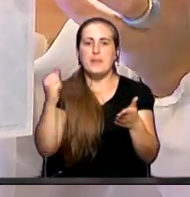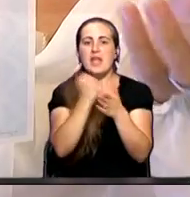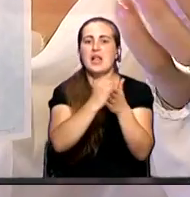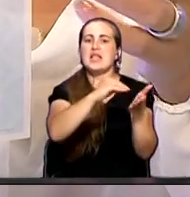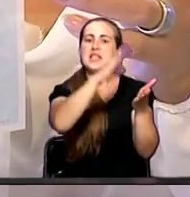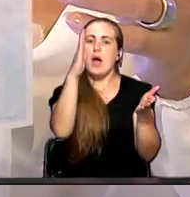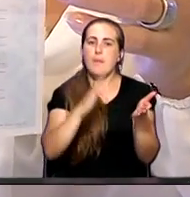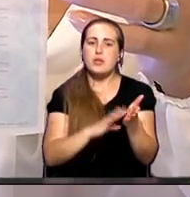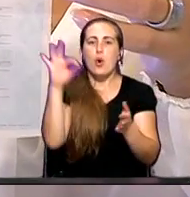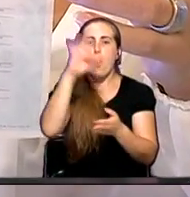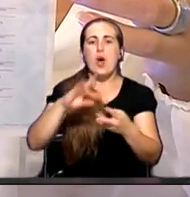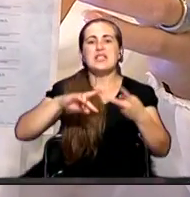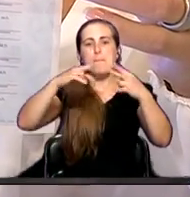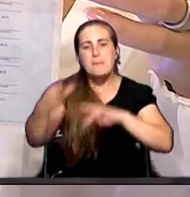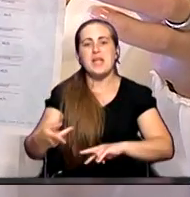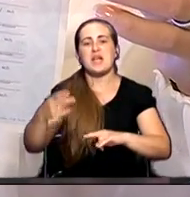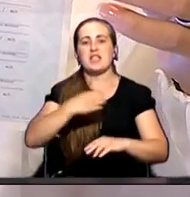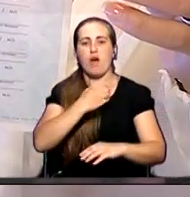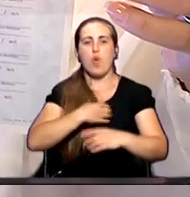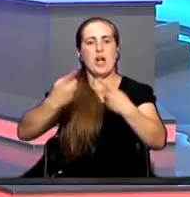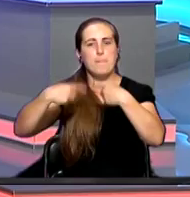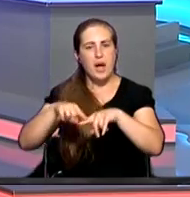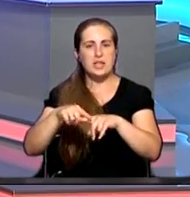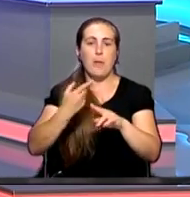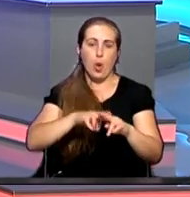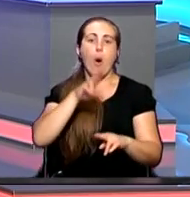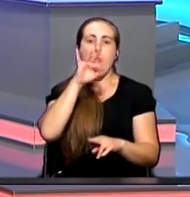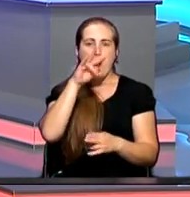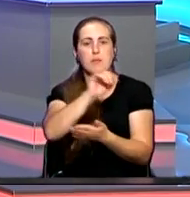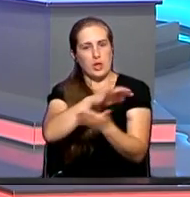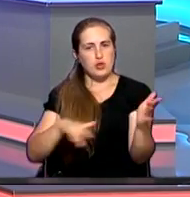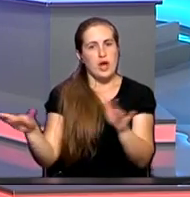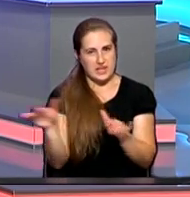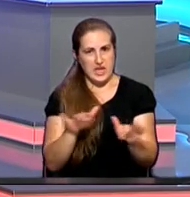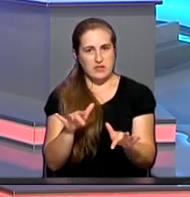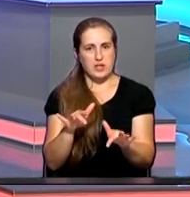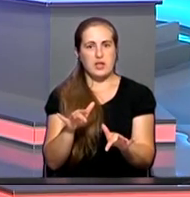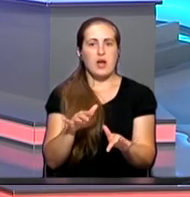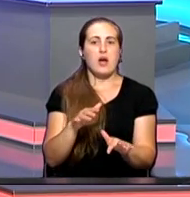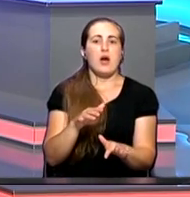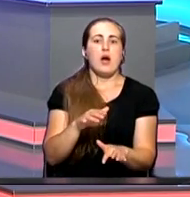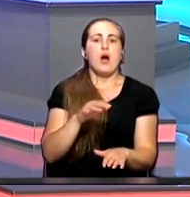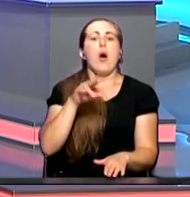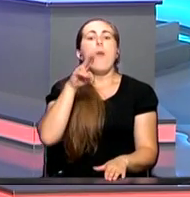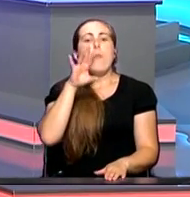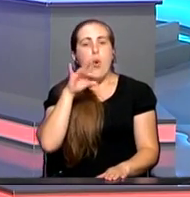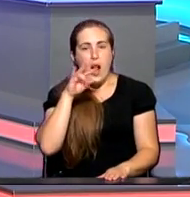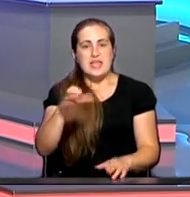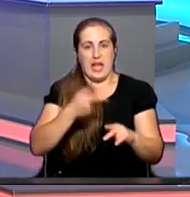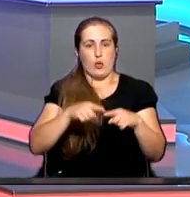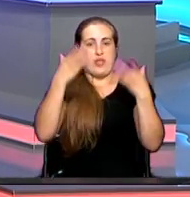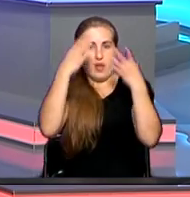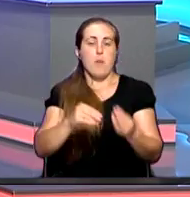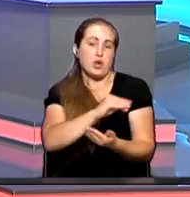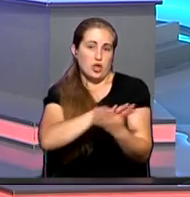о совмении страховой компании. И при этом полис продолжает действовать или на период перехода останавливается? полис в этот же день